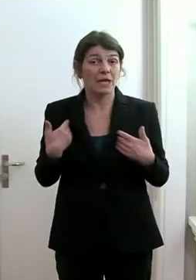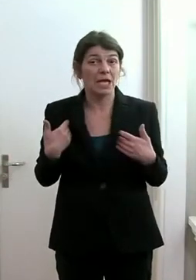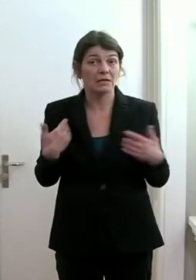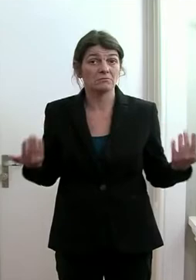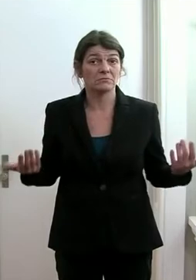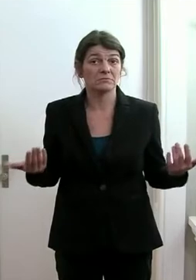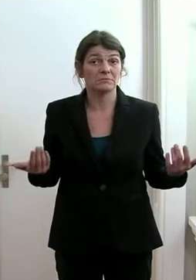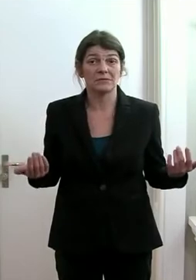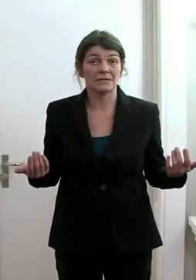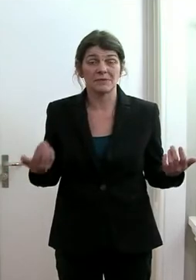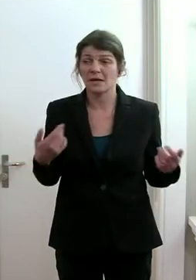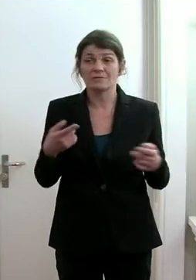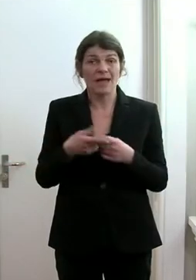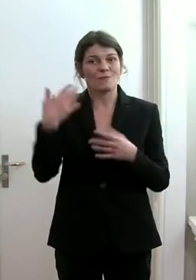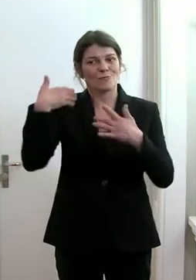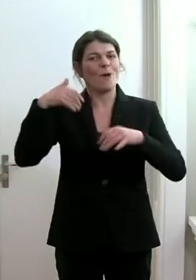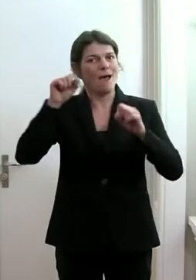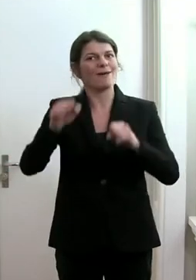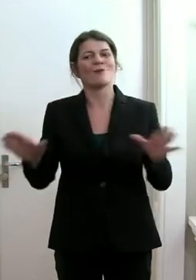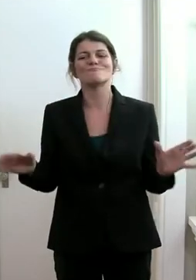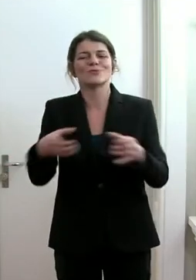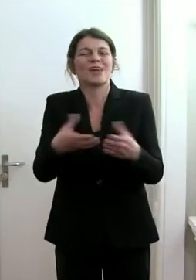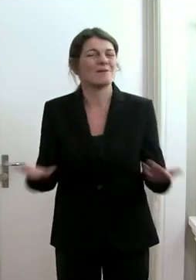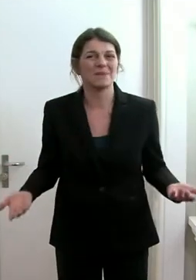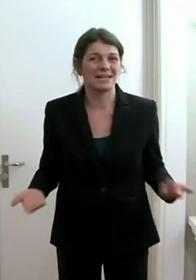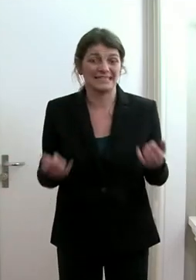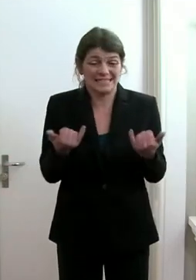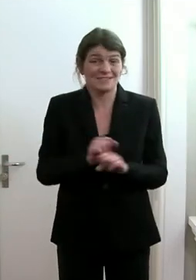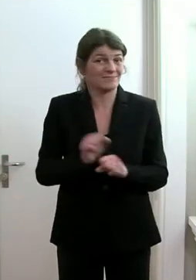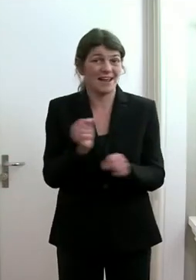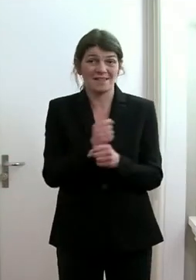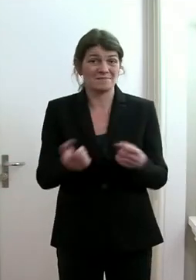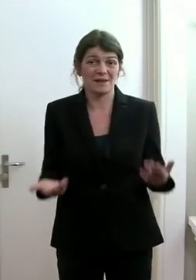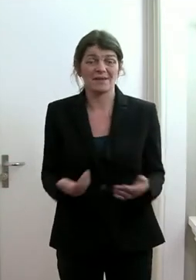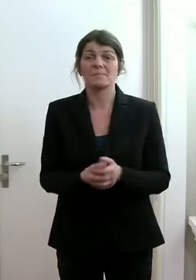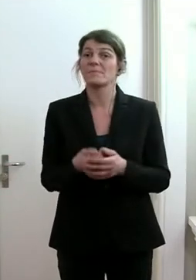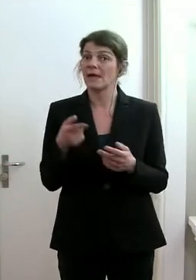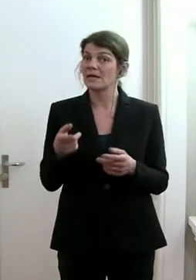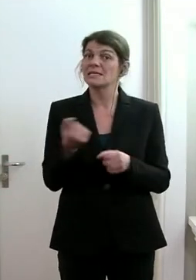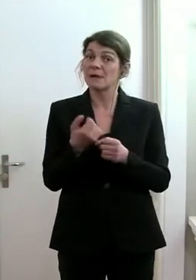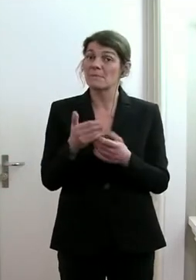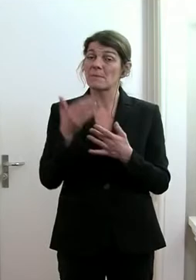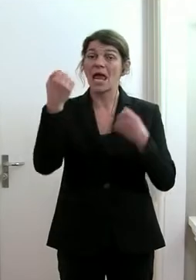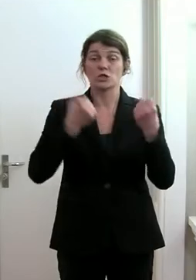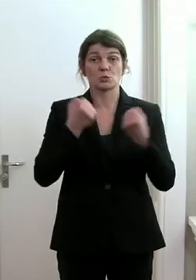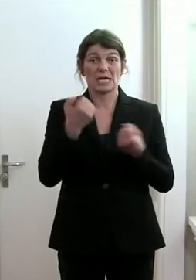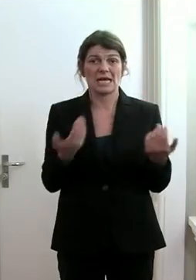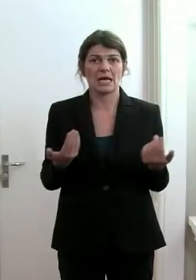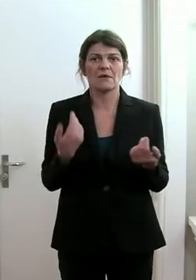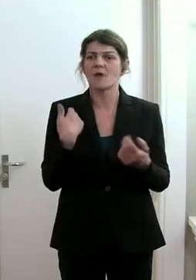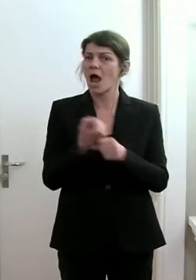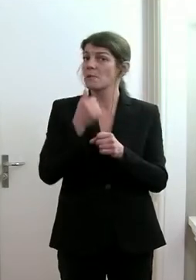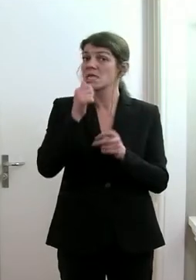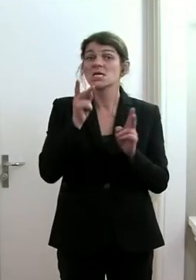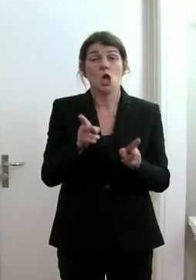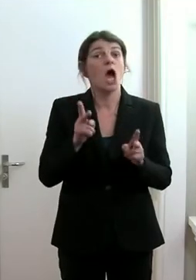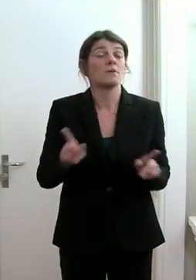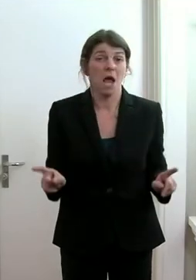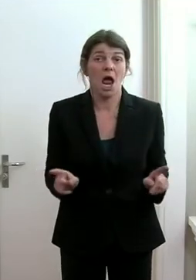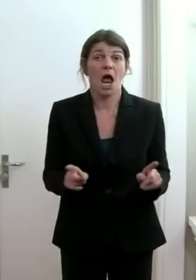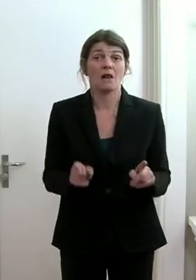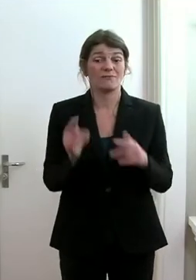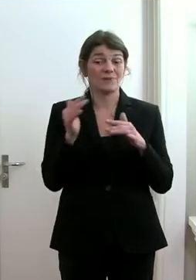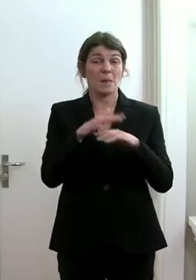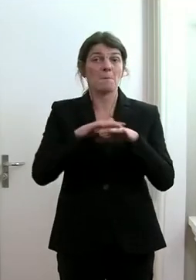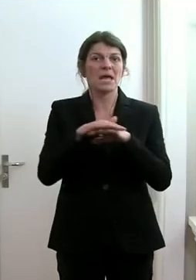Klassen zusammen zu geben. Und das ist das eben, was es schwieriger macht. Wir arbeiten nicht normal in